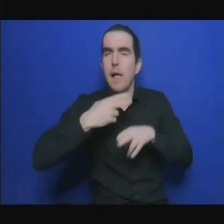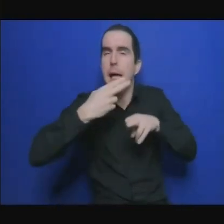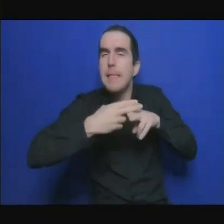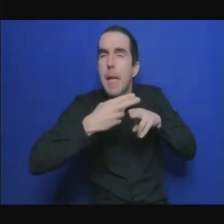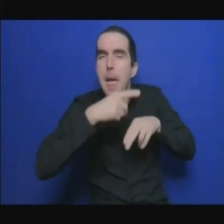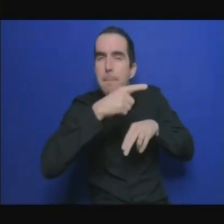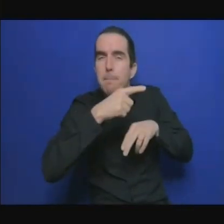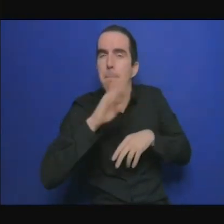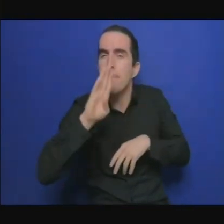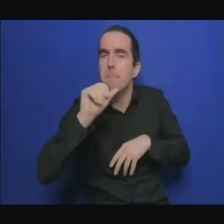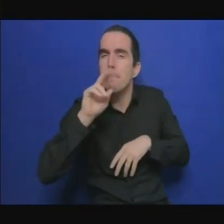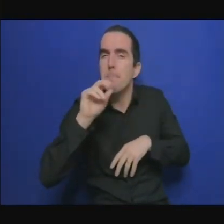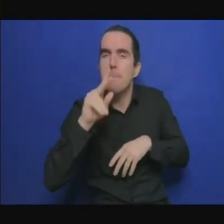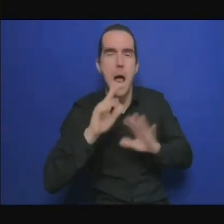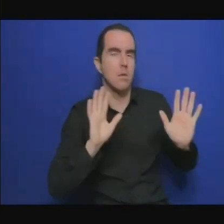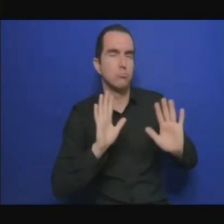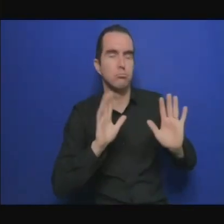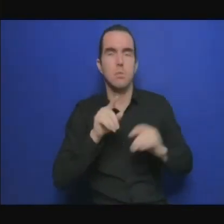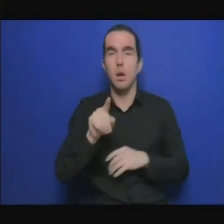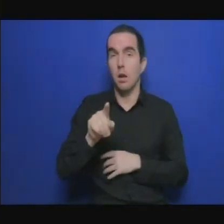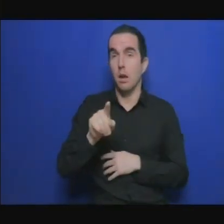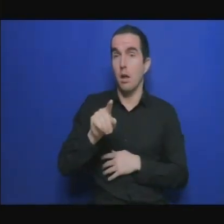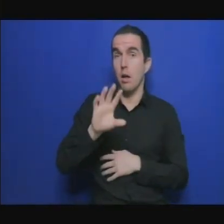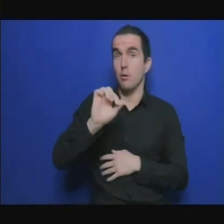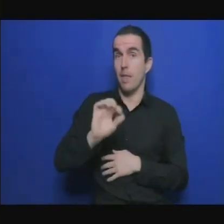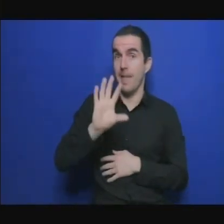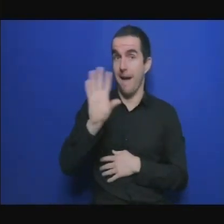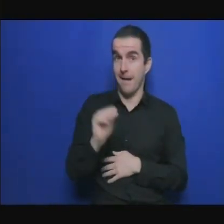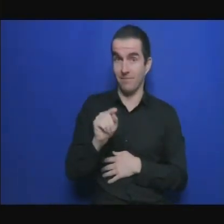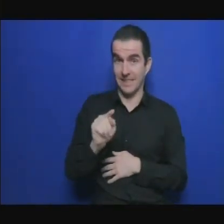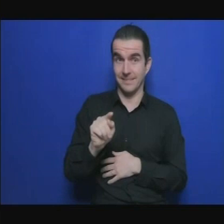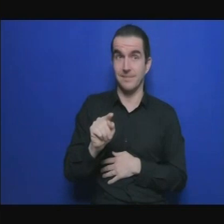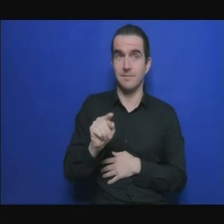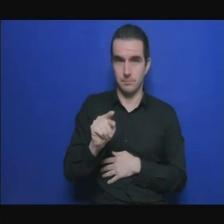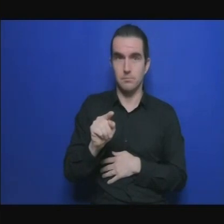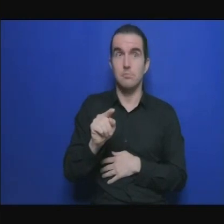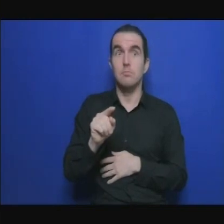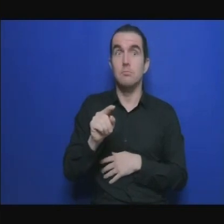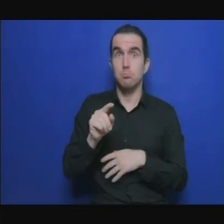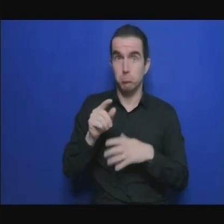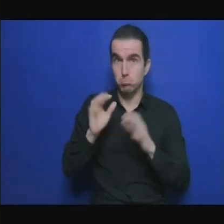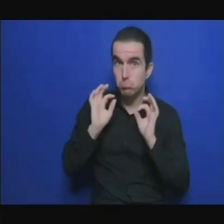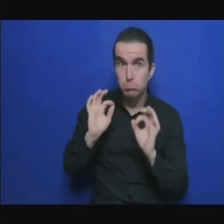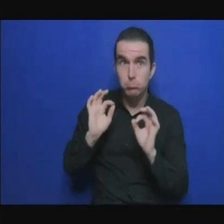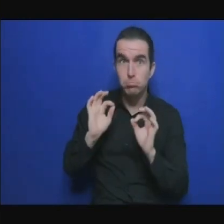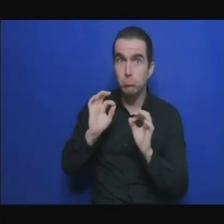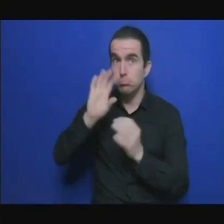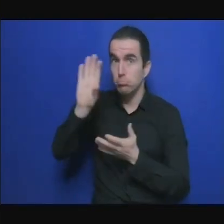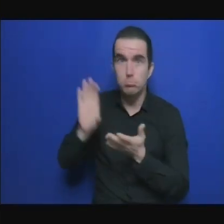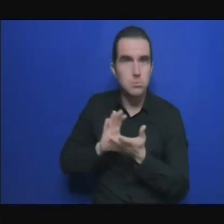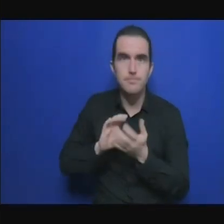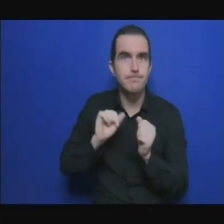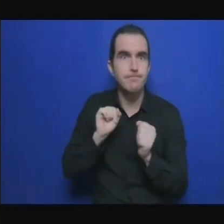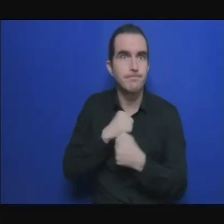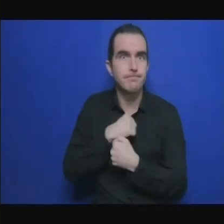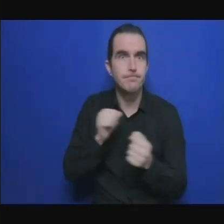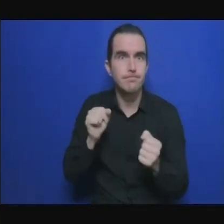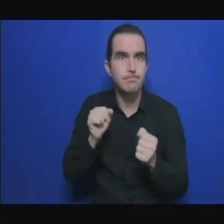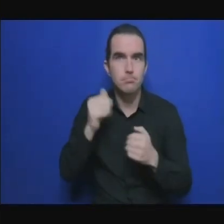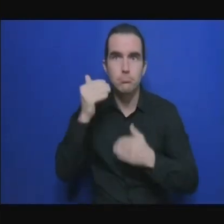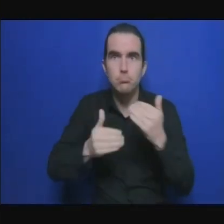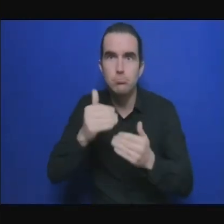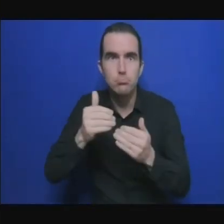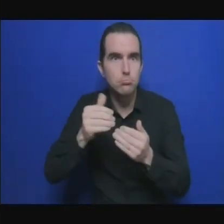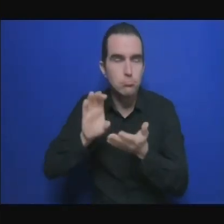pourquoi ne peut-on pas absorber ces fonds c'est parce que on ne peut pas présenter un rapport en bonne et due forme au sujet de l'utilisation